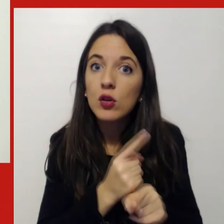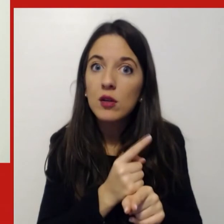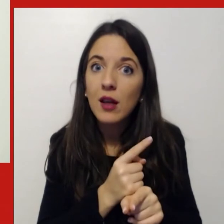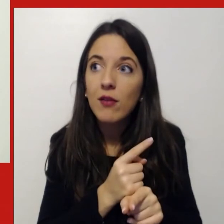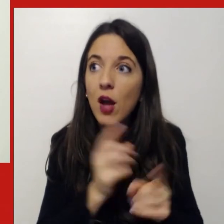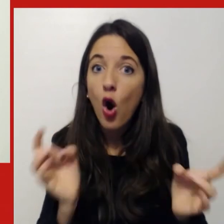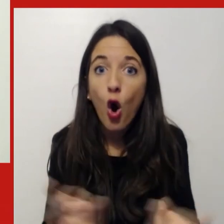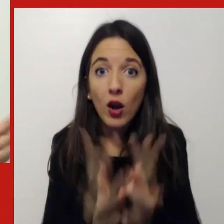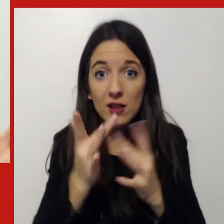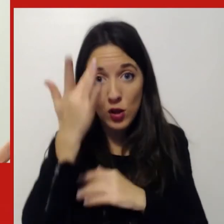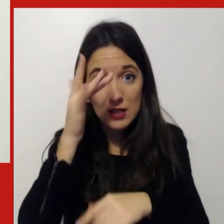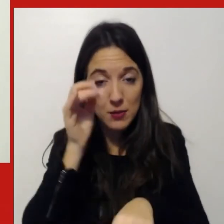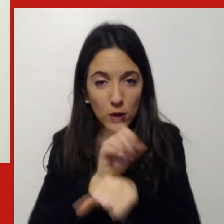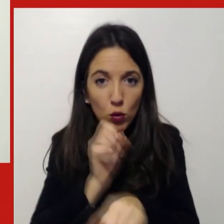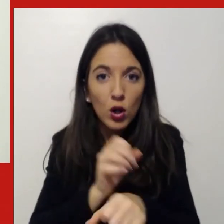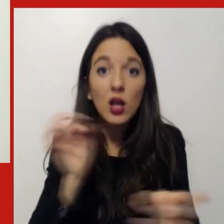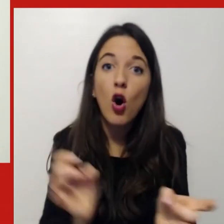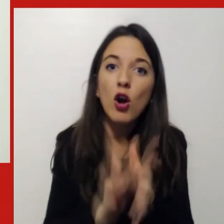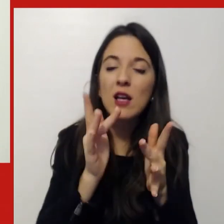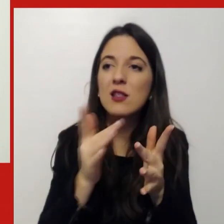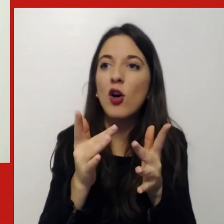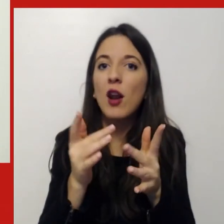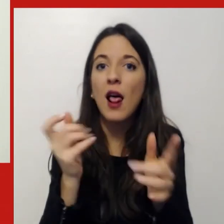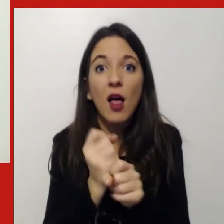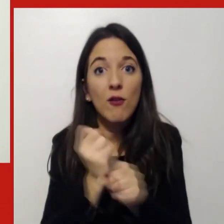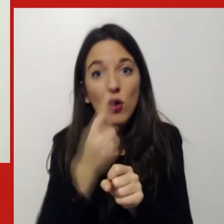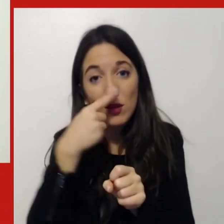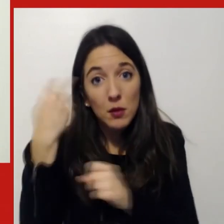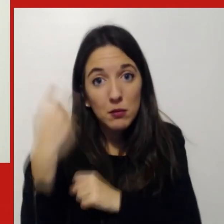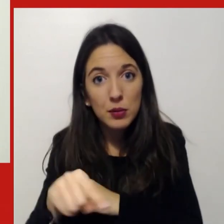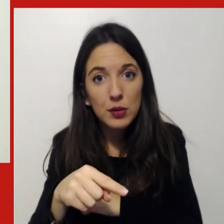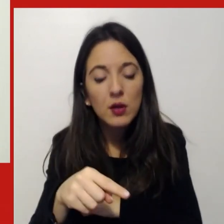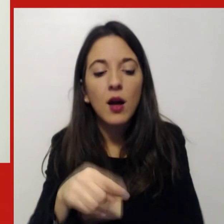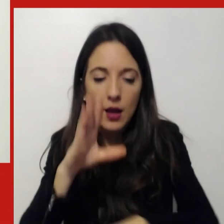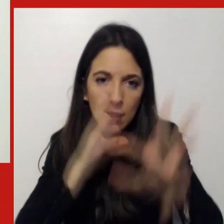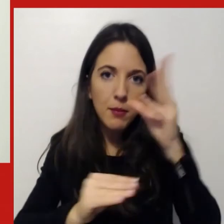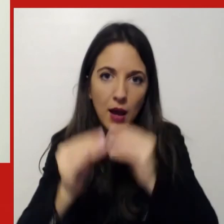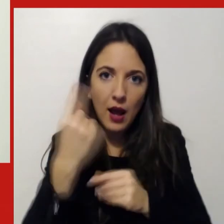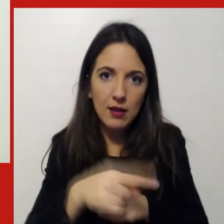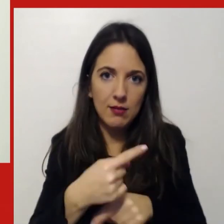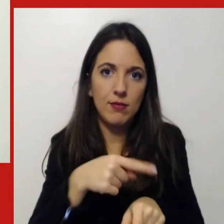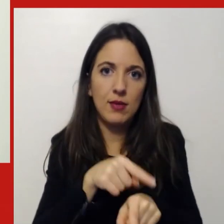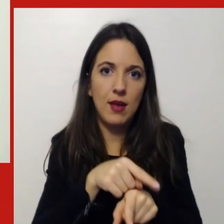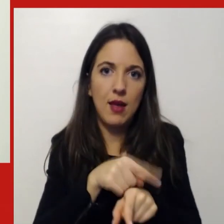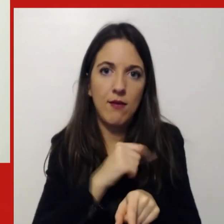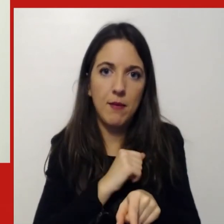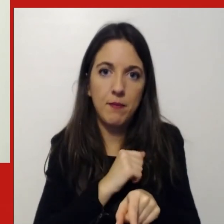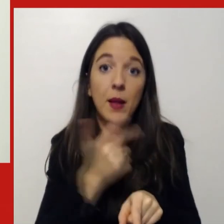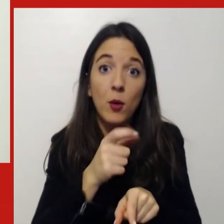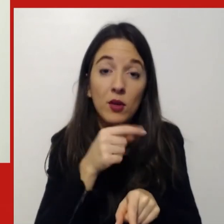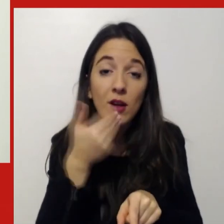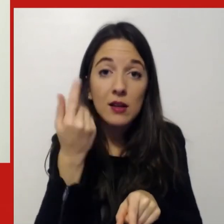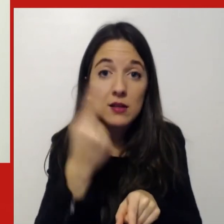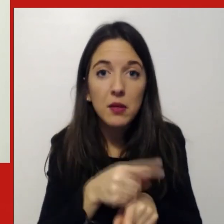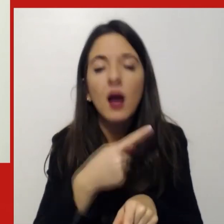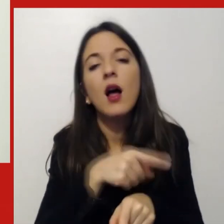opportunità anche per un fatto evidente cioè sul mercato del lavoro l'essere capace di offrire questo tipo